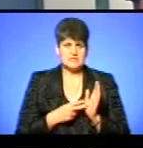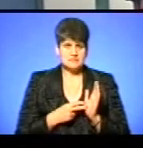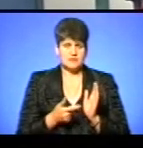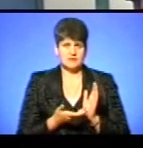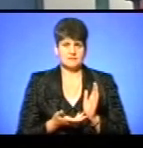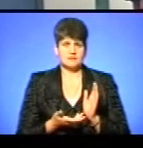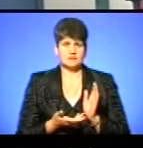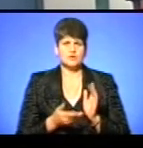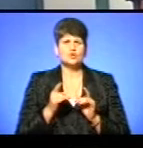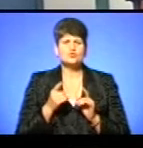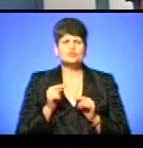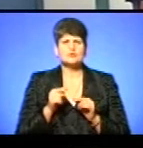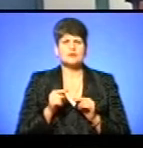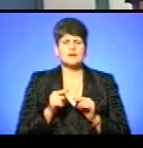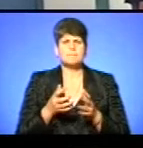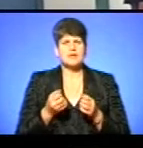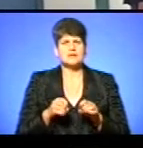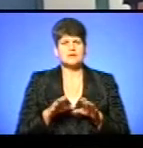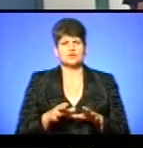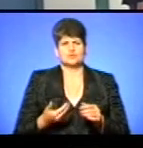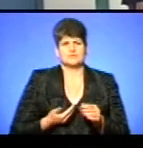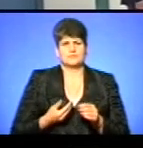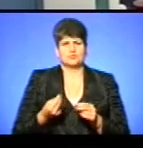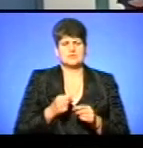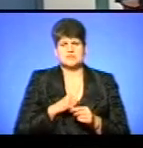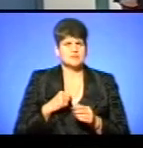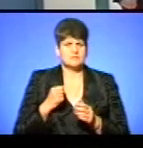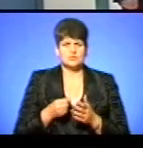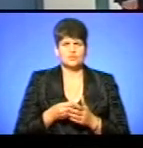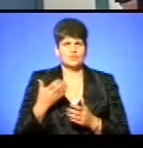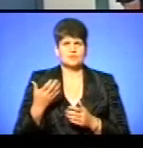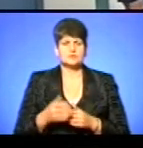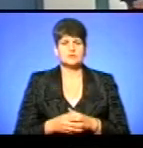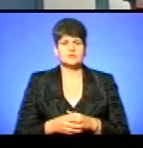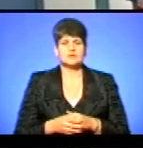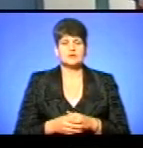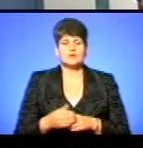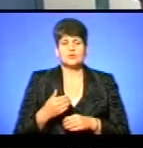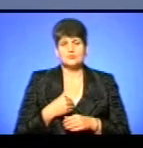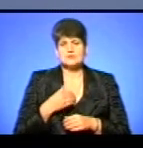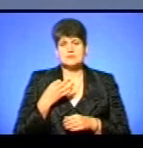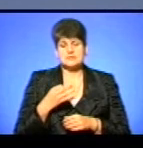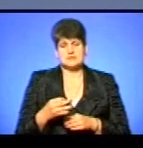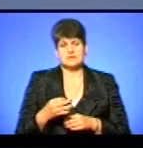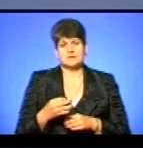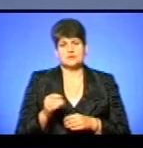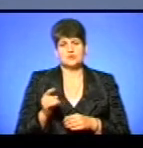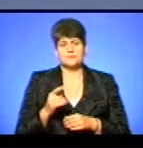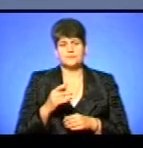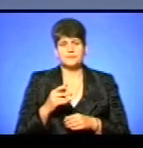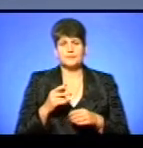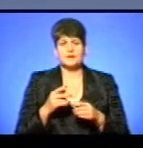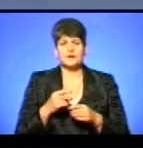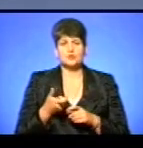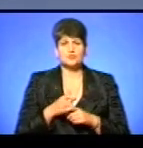Чому саме таке прийнято рішення, що готівкою найдорожчий тариф? Я хочу сказати наступне. Бачите, дуже багато